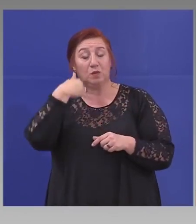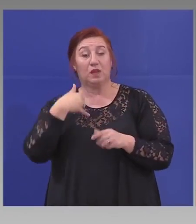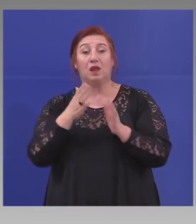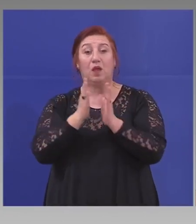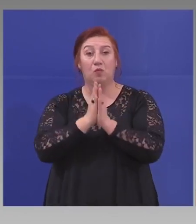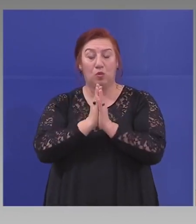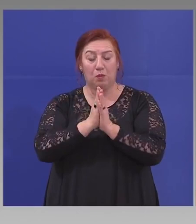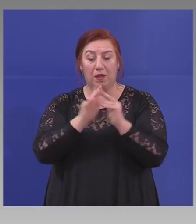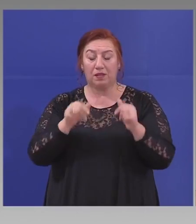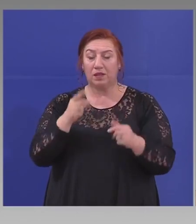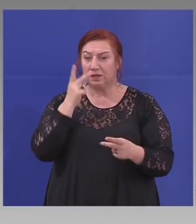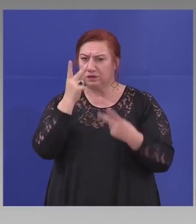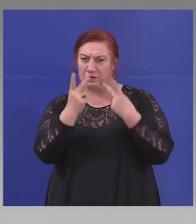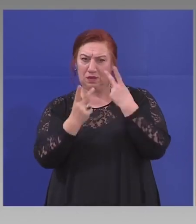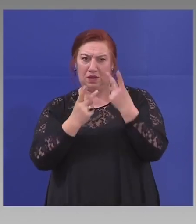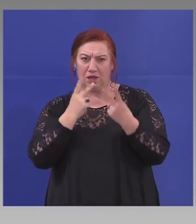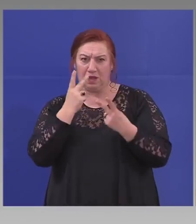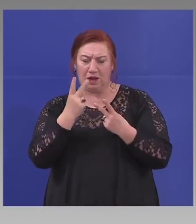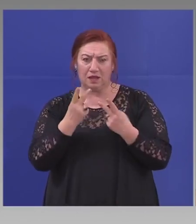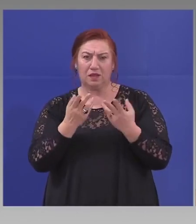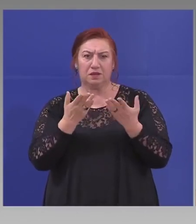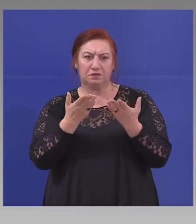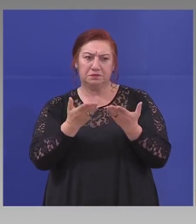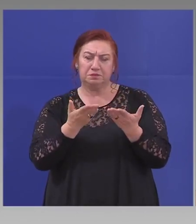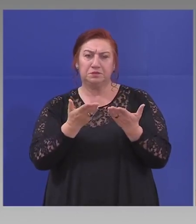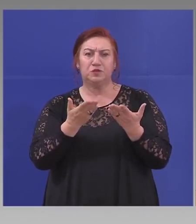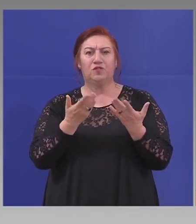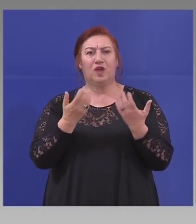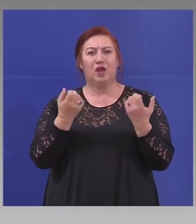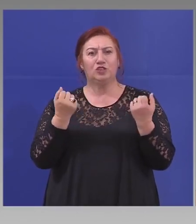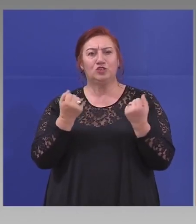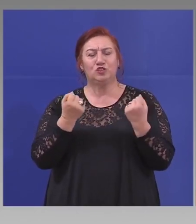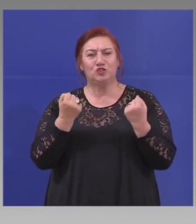гледали днеска, показва се, че това живото е много